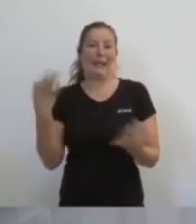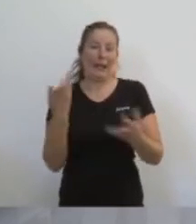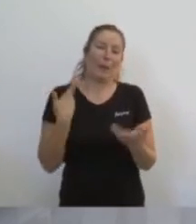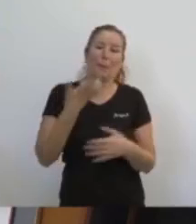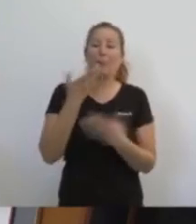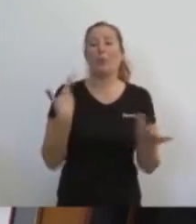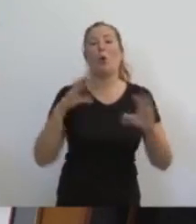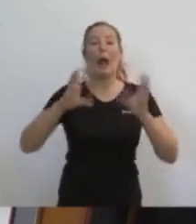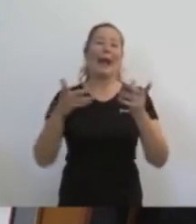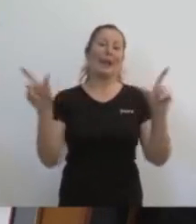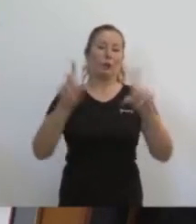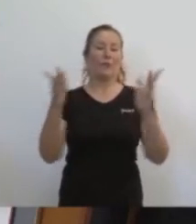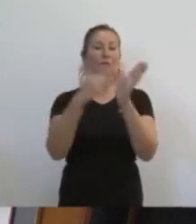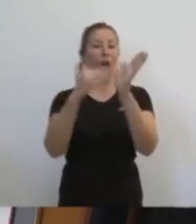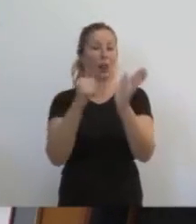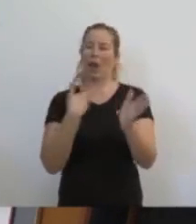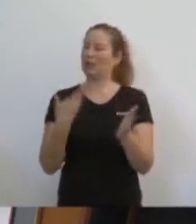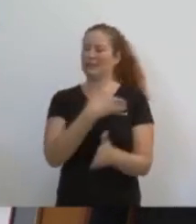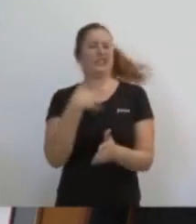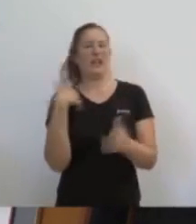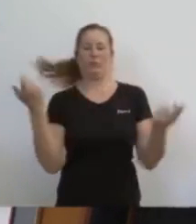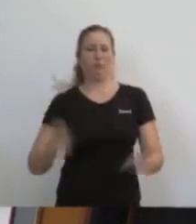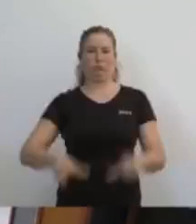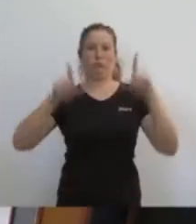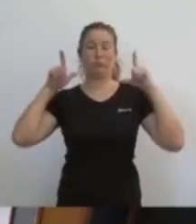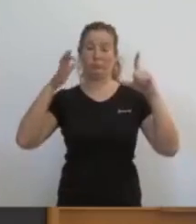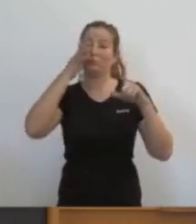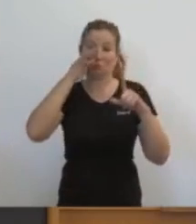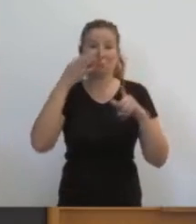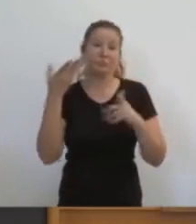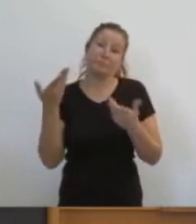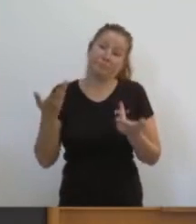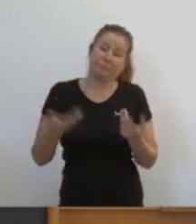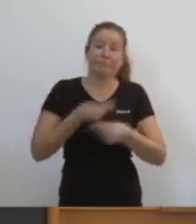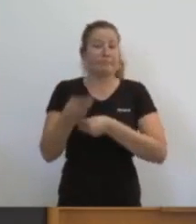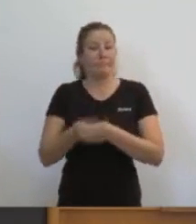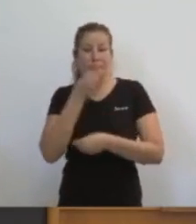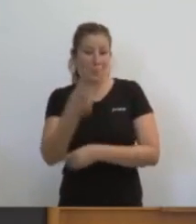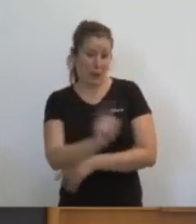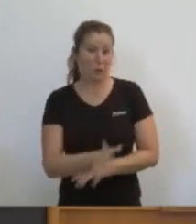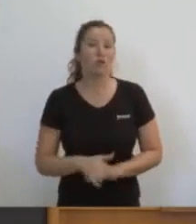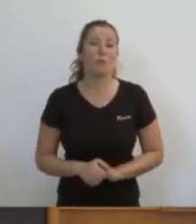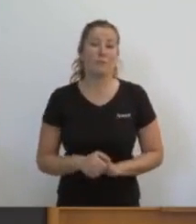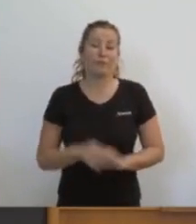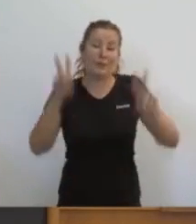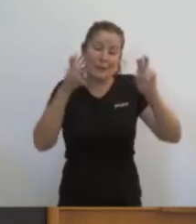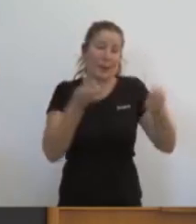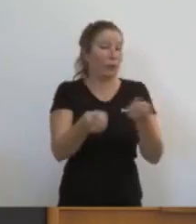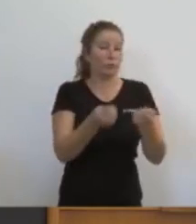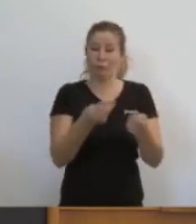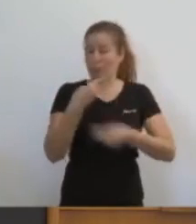en la comissió. Vostè és molt bregat, però no ho va fer molt bé. El control a la radiotelevisió valenciana, entre altres coses.